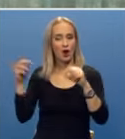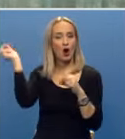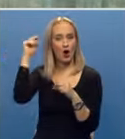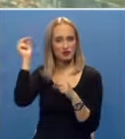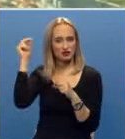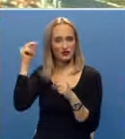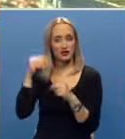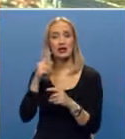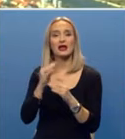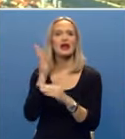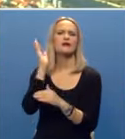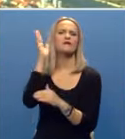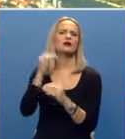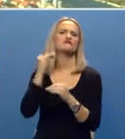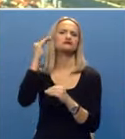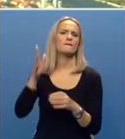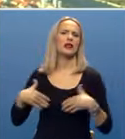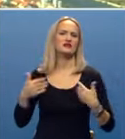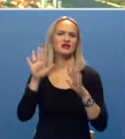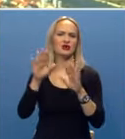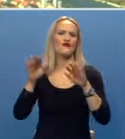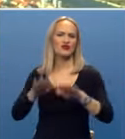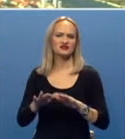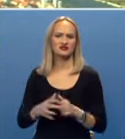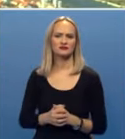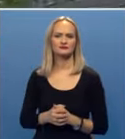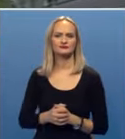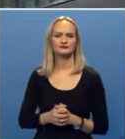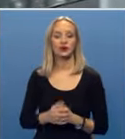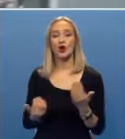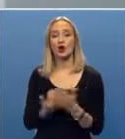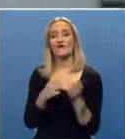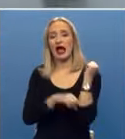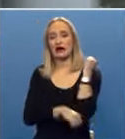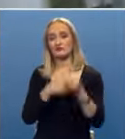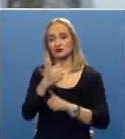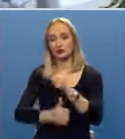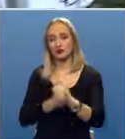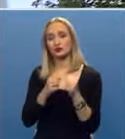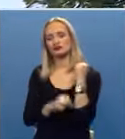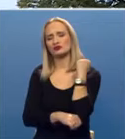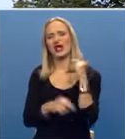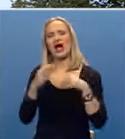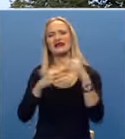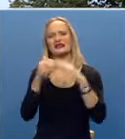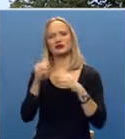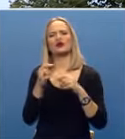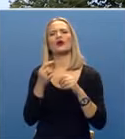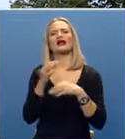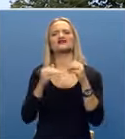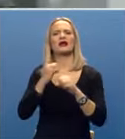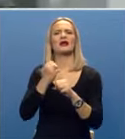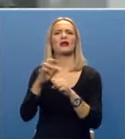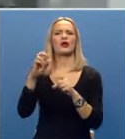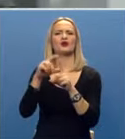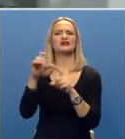obrazovanje i napredak mladih i njihov ostanak. U novoj akademskoj godini studenti arhitektonskog, građevinskog,